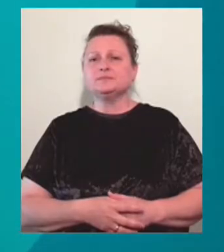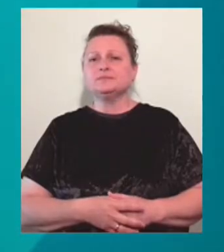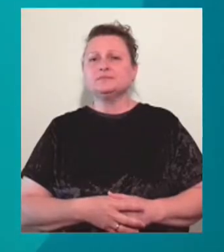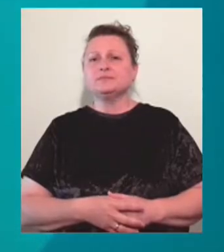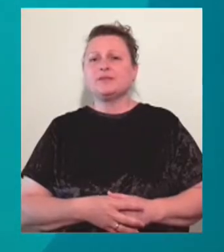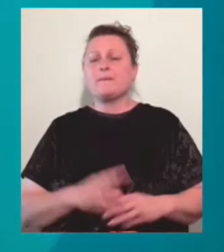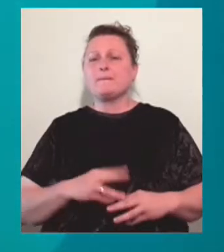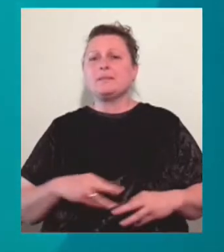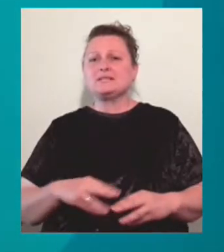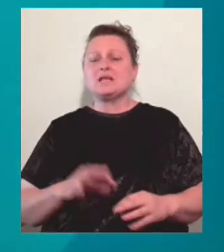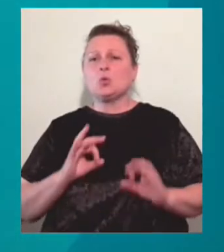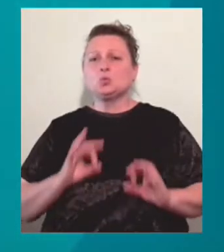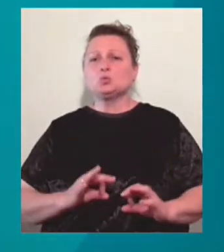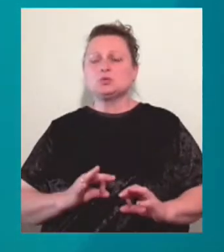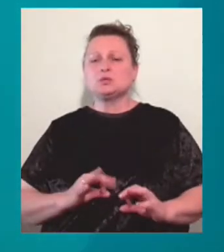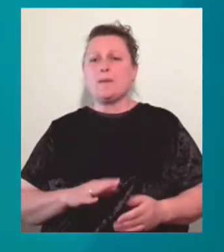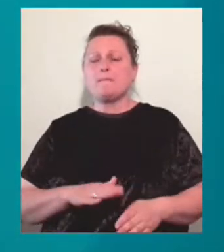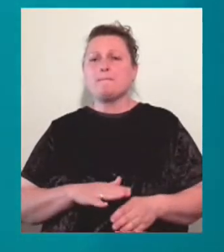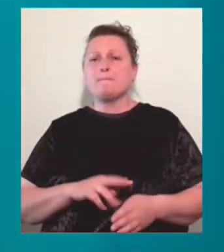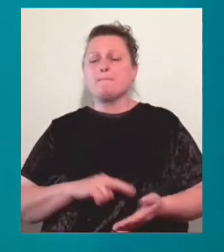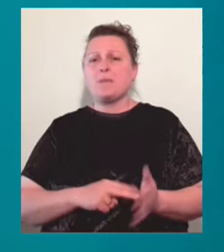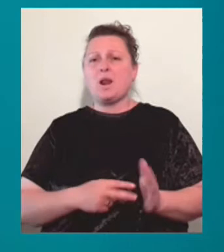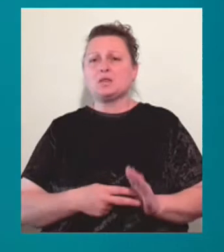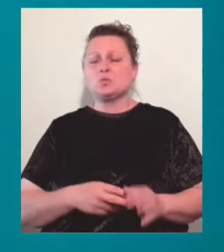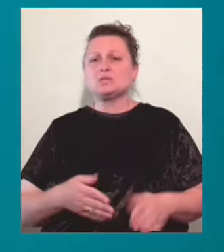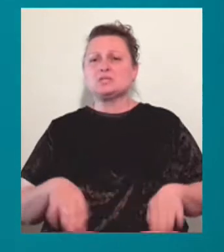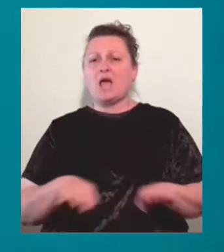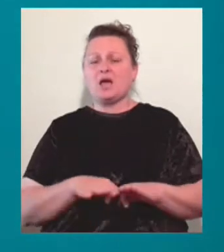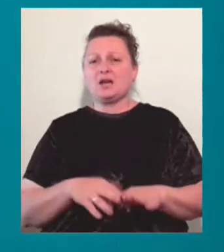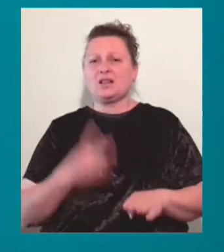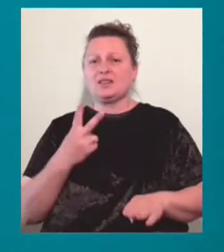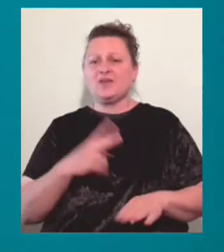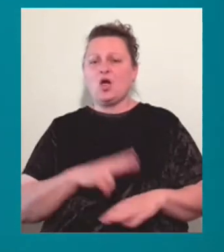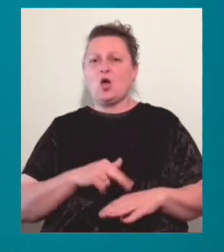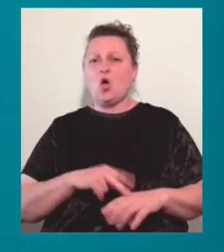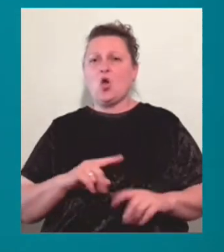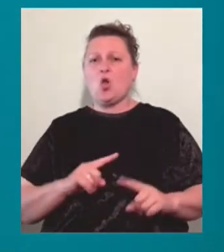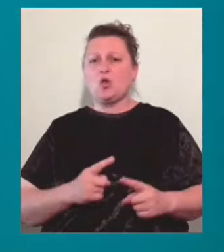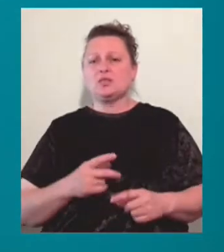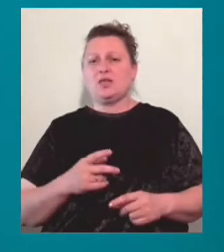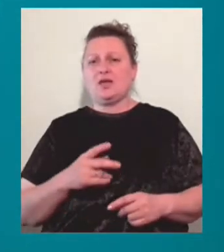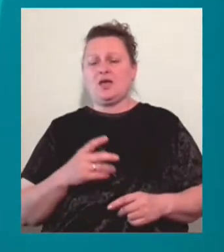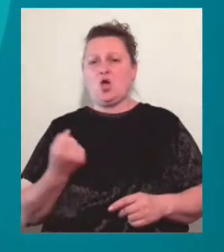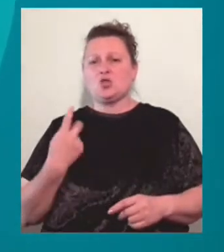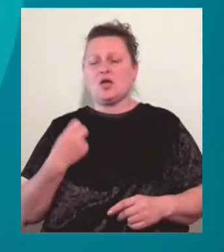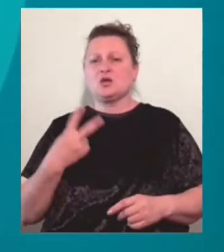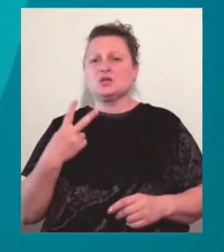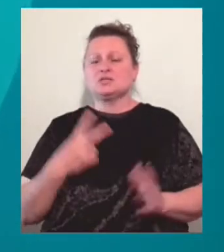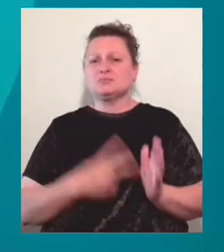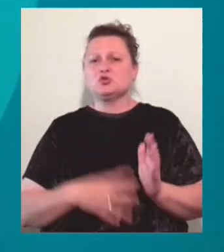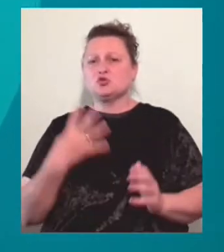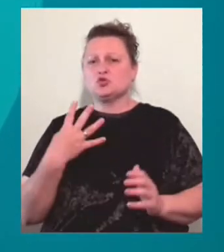Міністерство юстиції планує закрити дві колонії на Одещині. Це Чорноморська виправна колонія номер 74